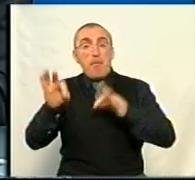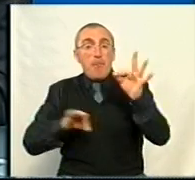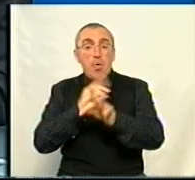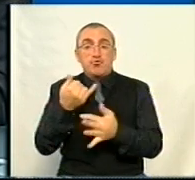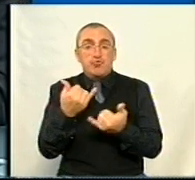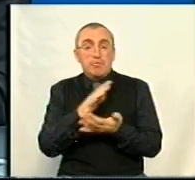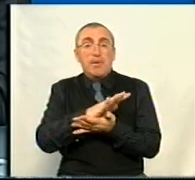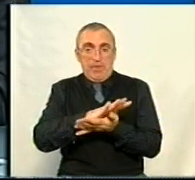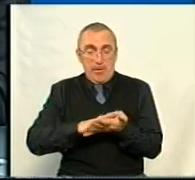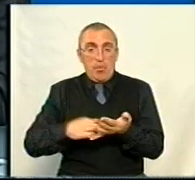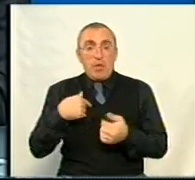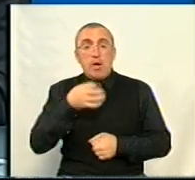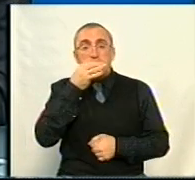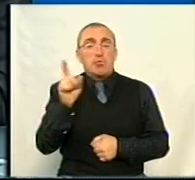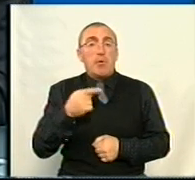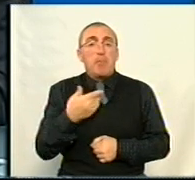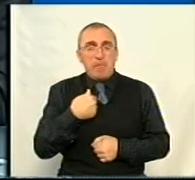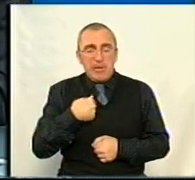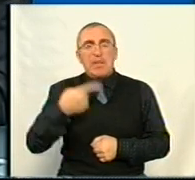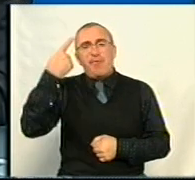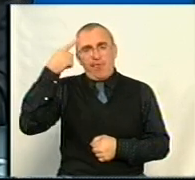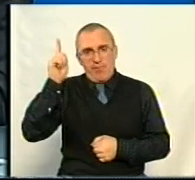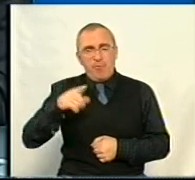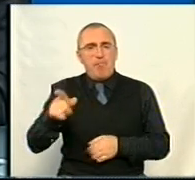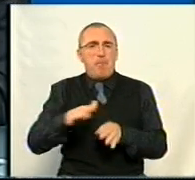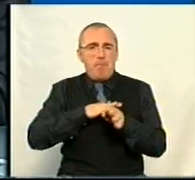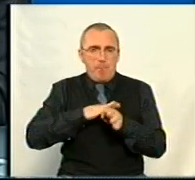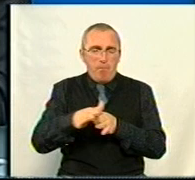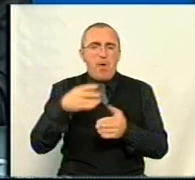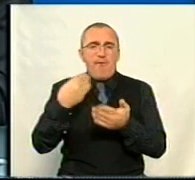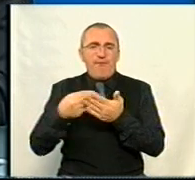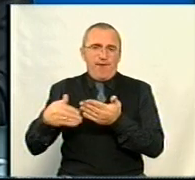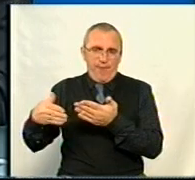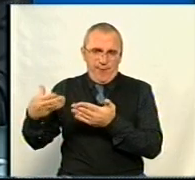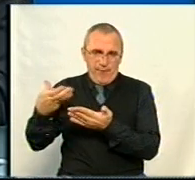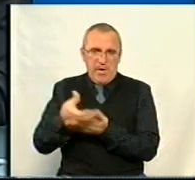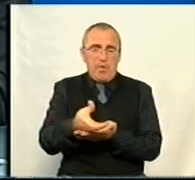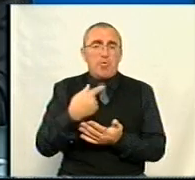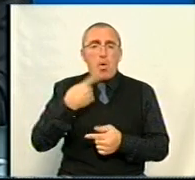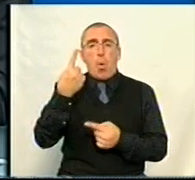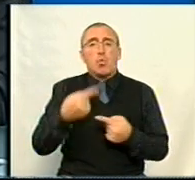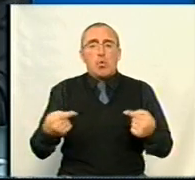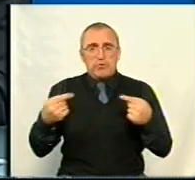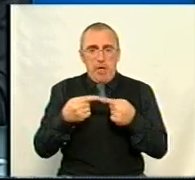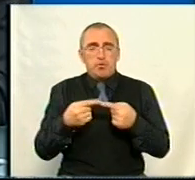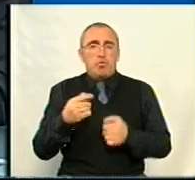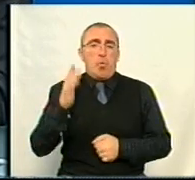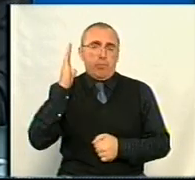тривають, я скажу, що мені відомо, що вони в повній мірі профінансовані. Тому я однозначно буду